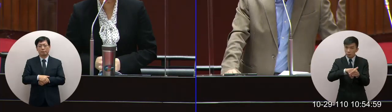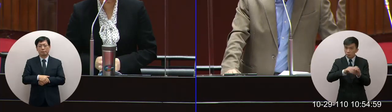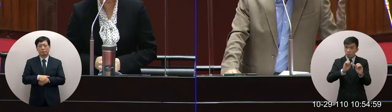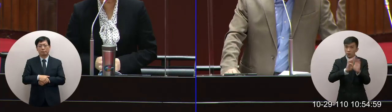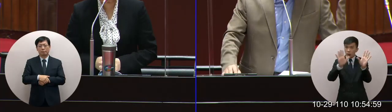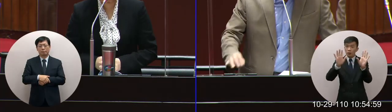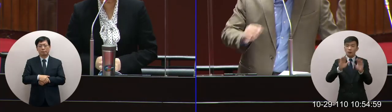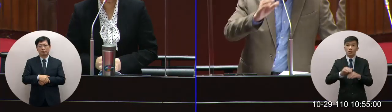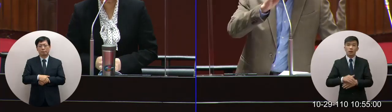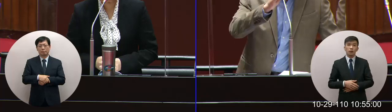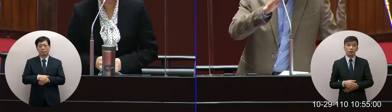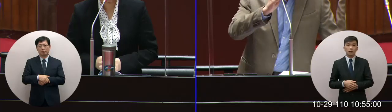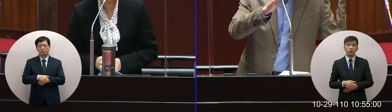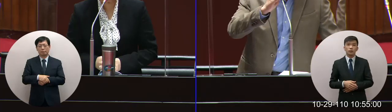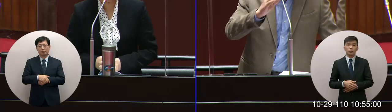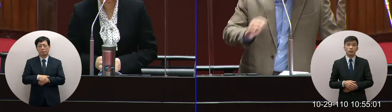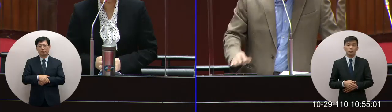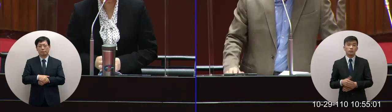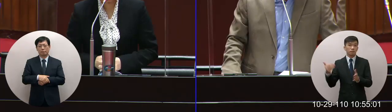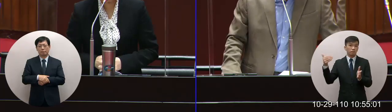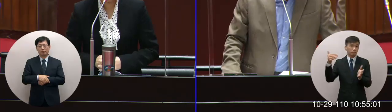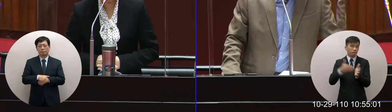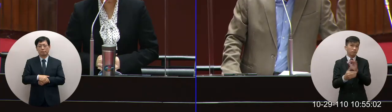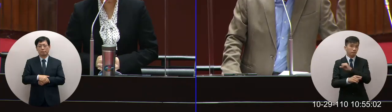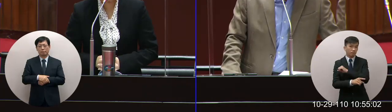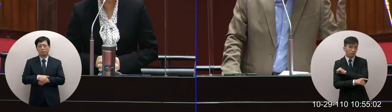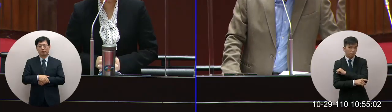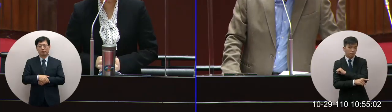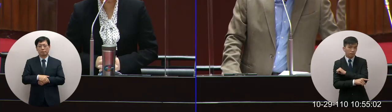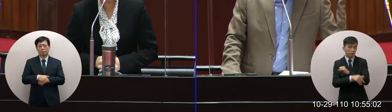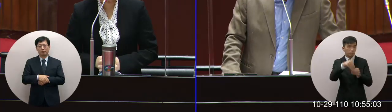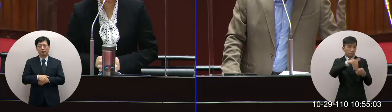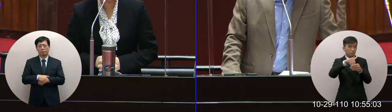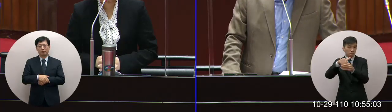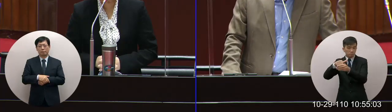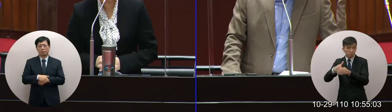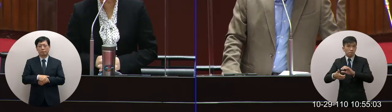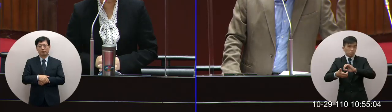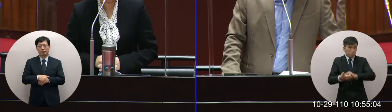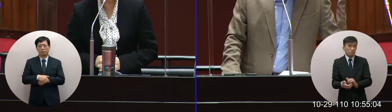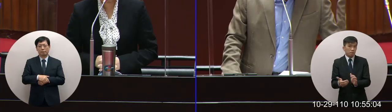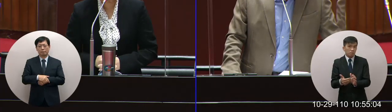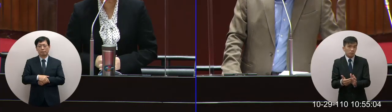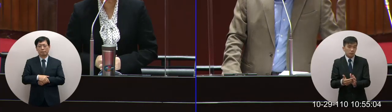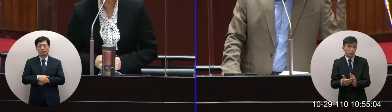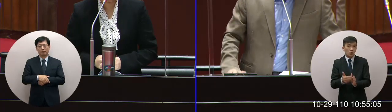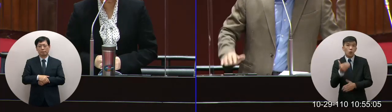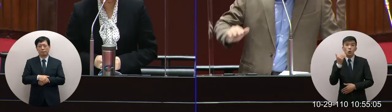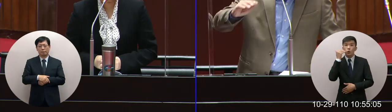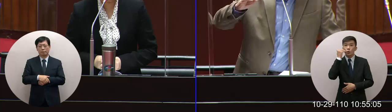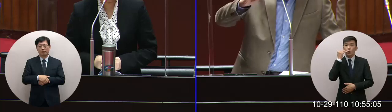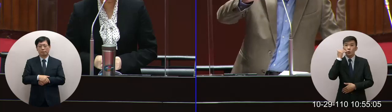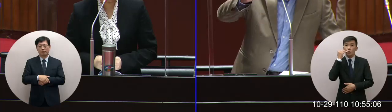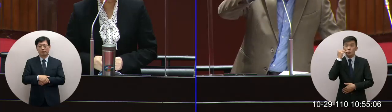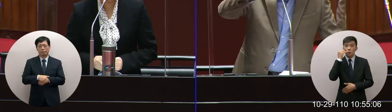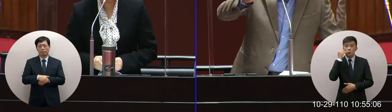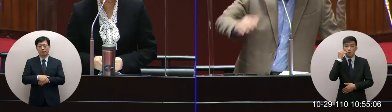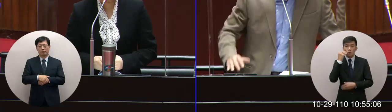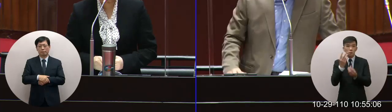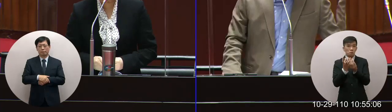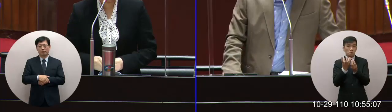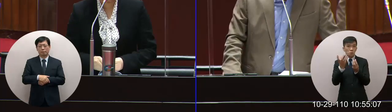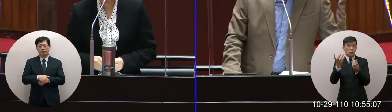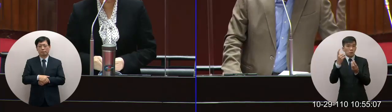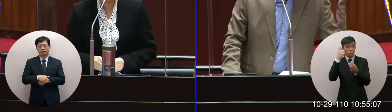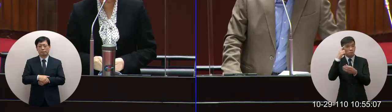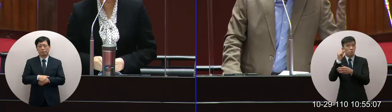我們要求結果最後公投結果出來是要禁止要用我們自己不